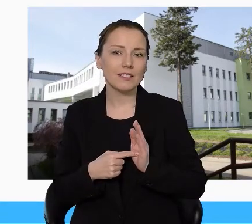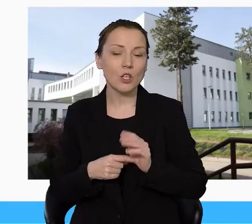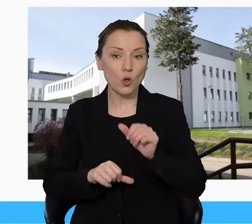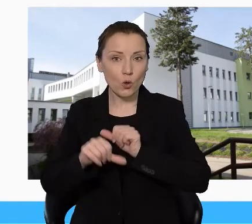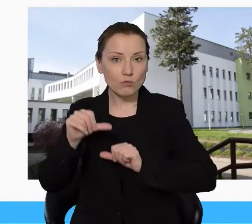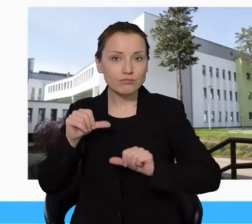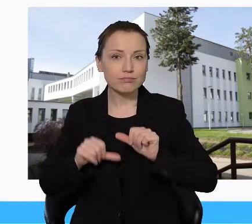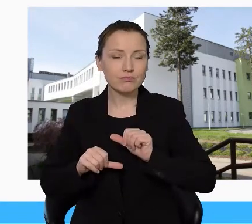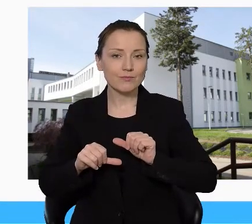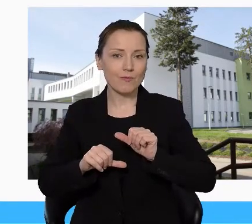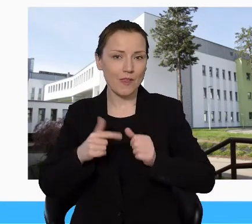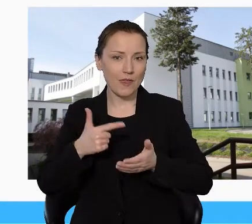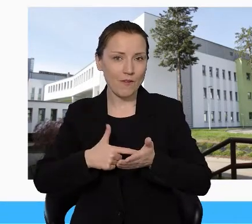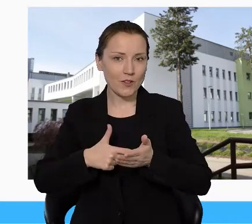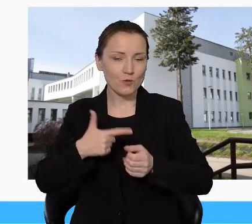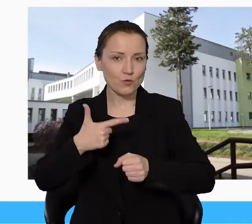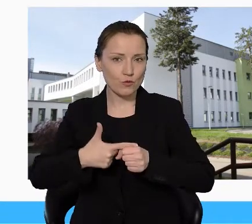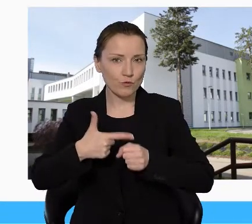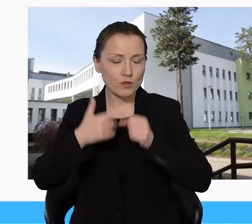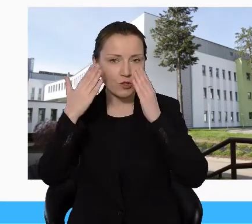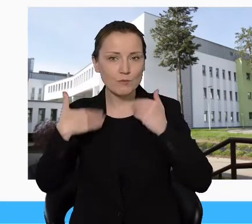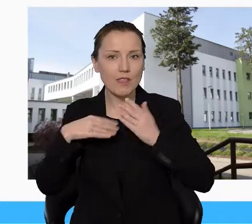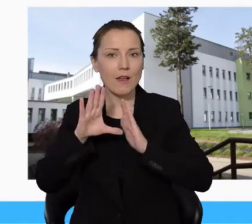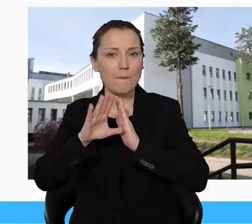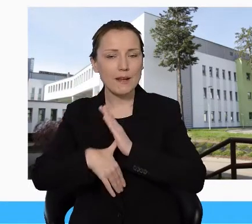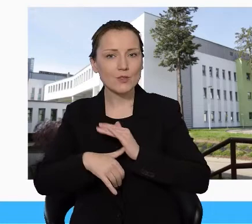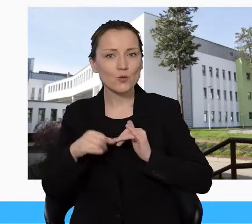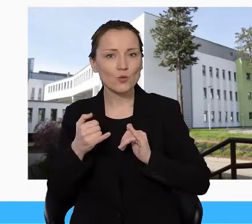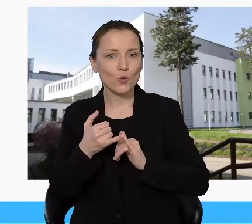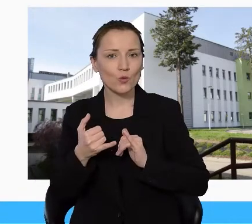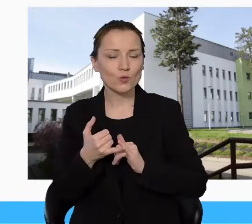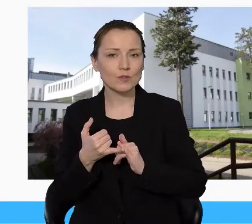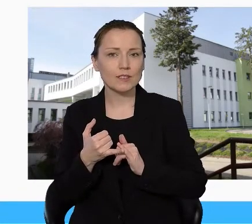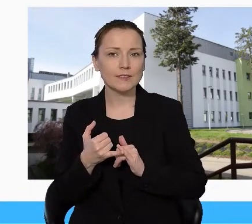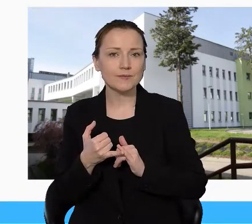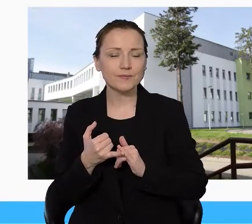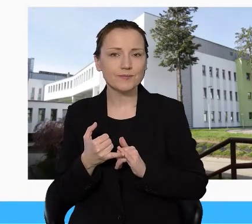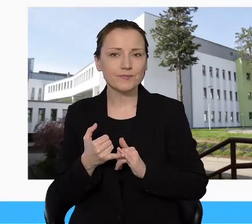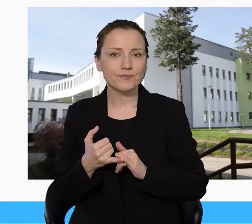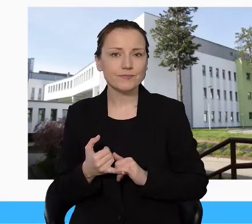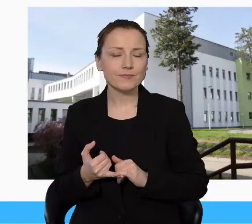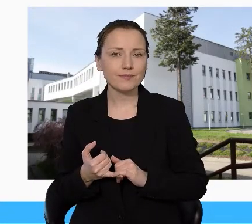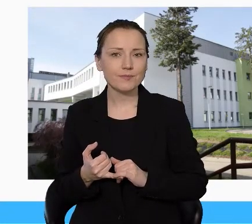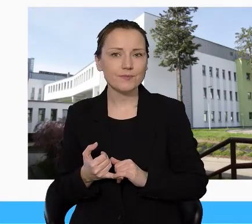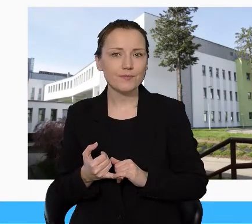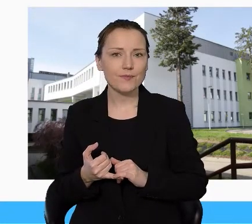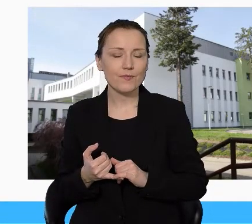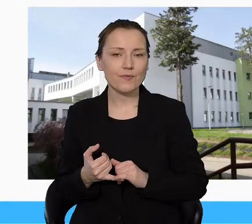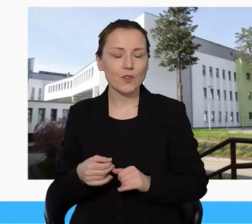2020 w Szpitalu Miejskim w Toruniu pojawiły się